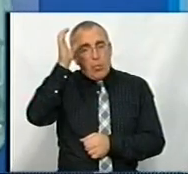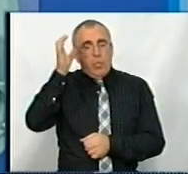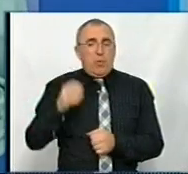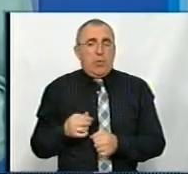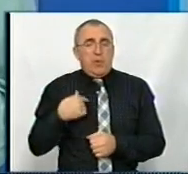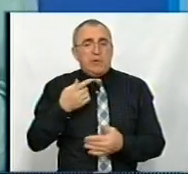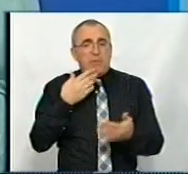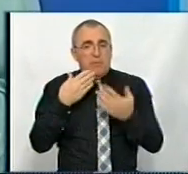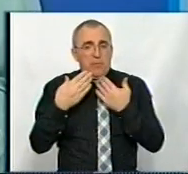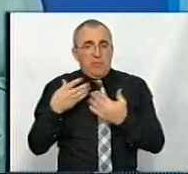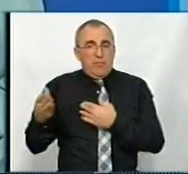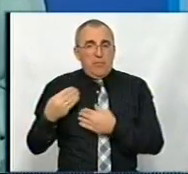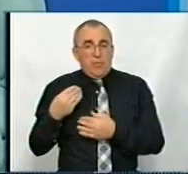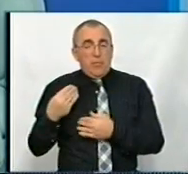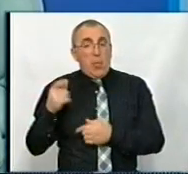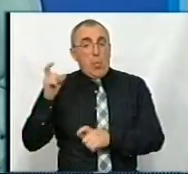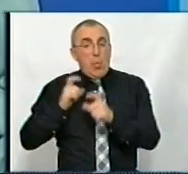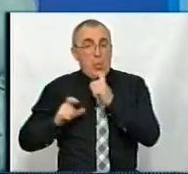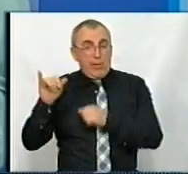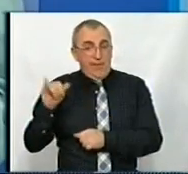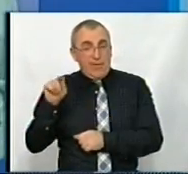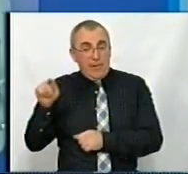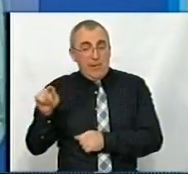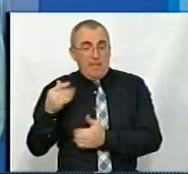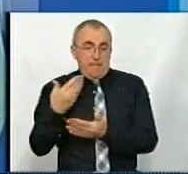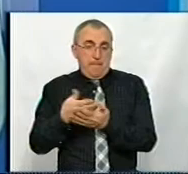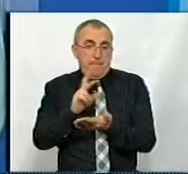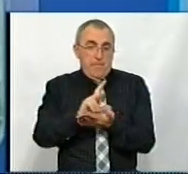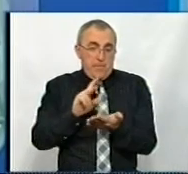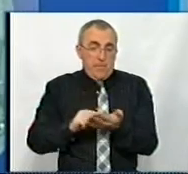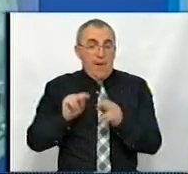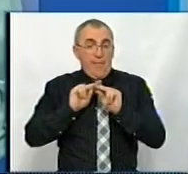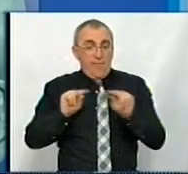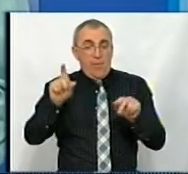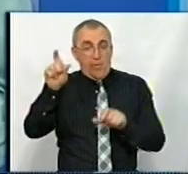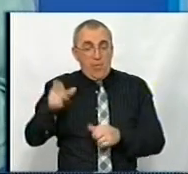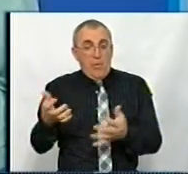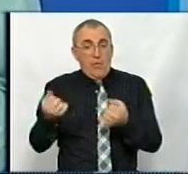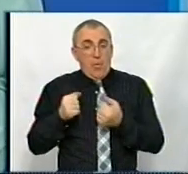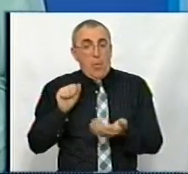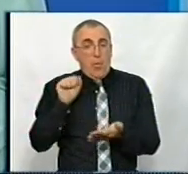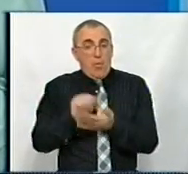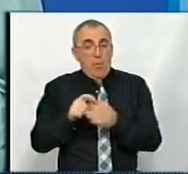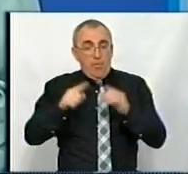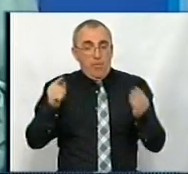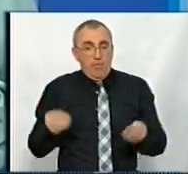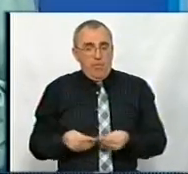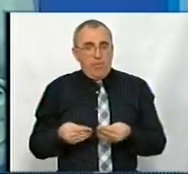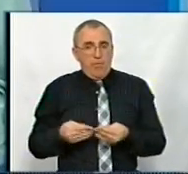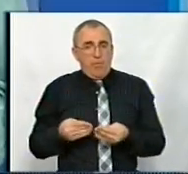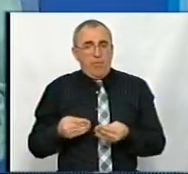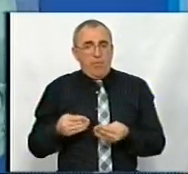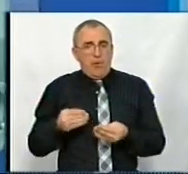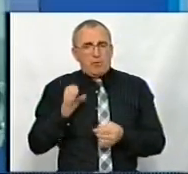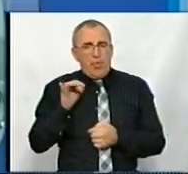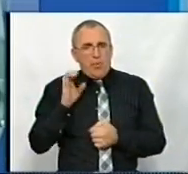Я спілкувалася зі своїми джерелами в університеті, і для прикладу, аби викладачеві отримати публікацію у наукометричній базі